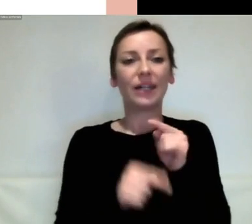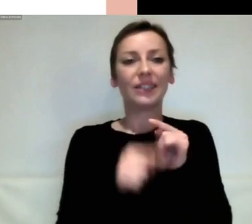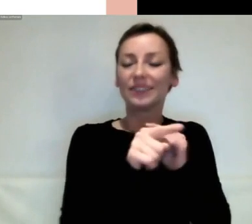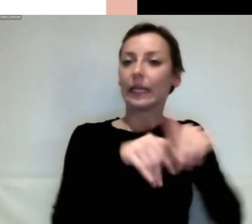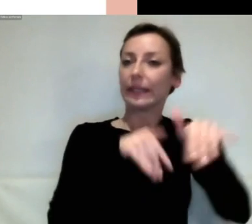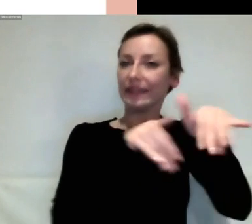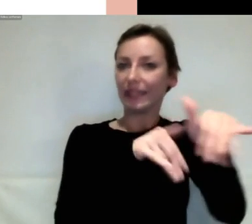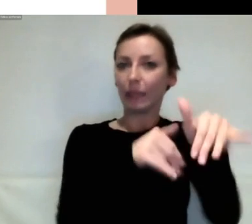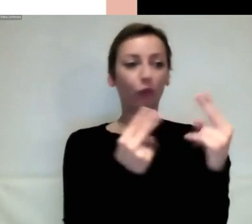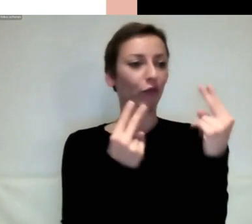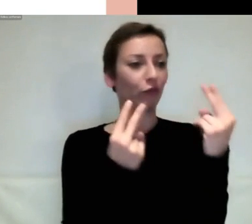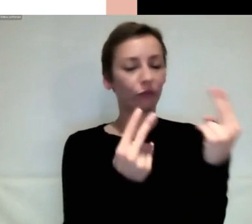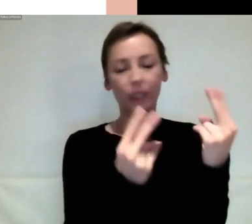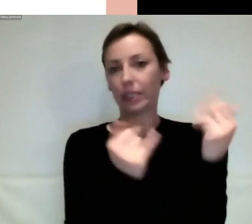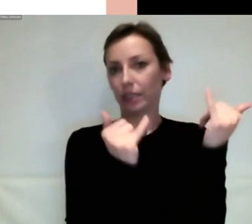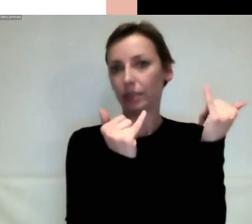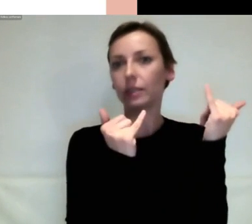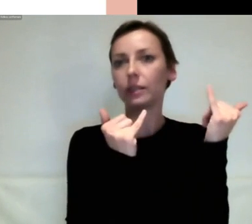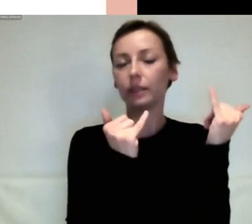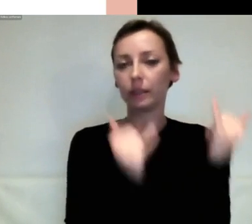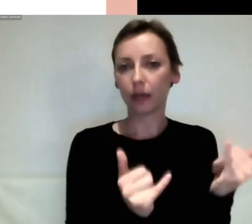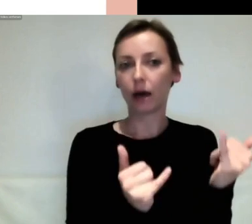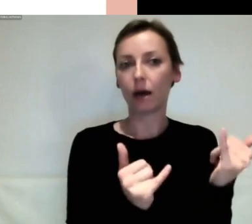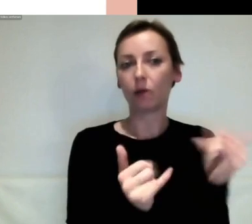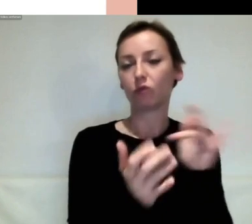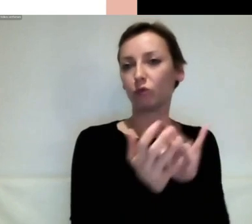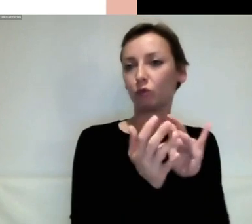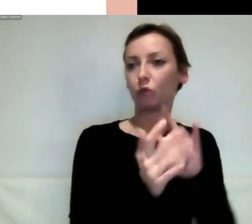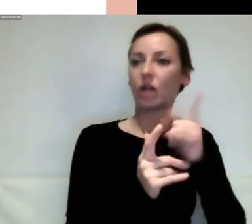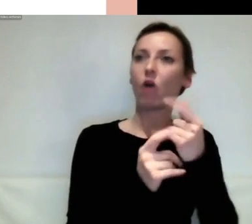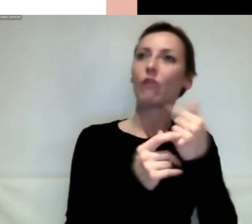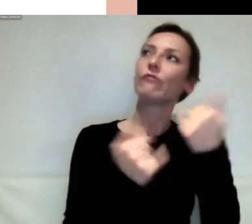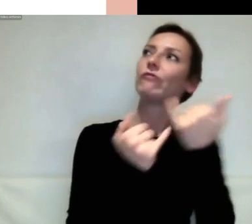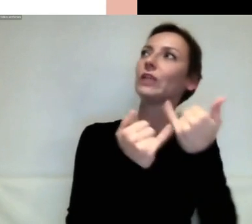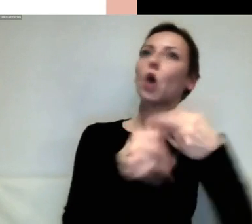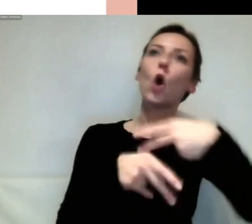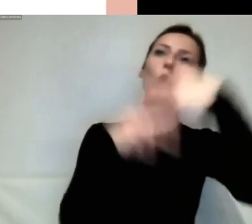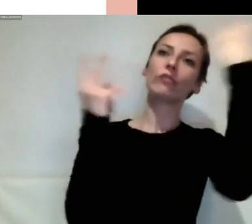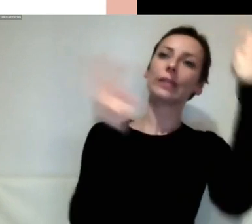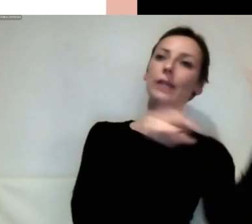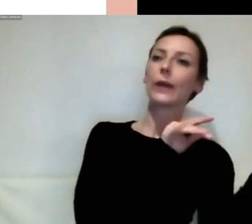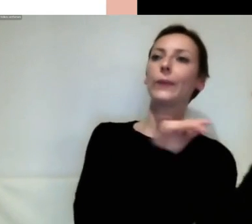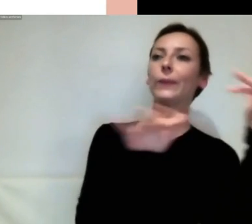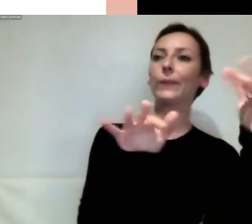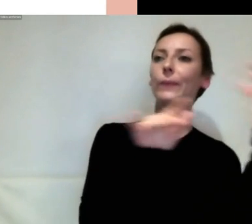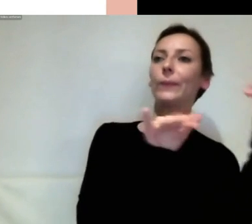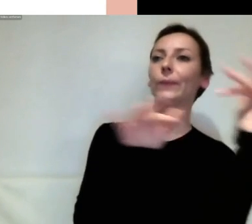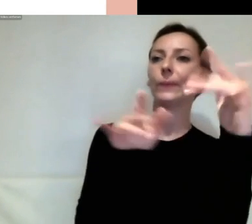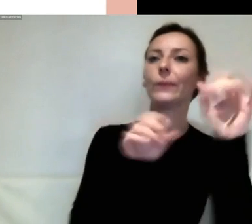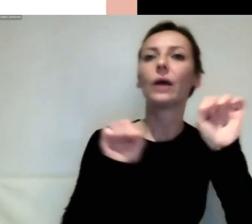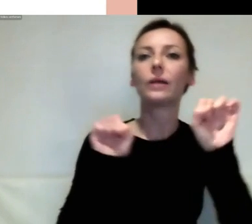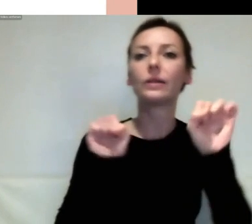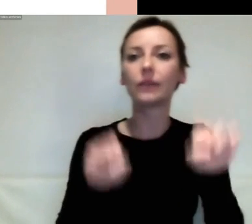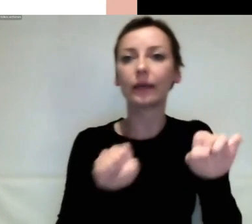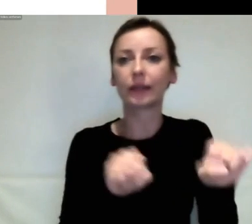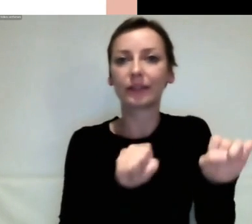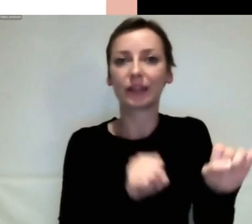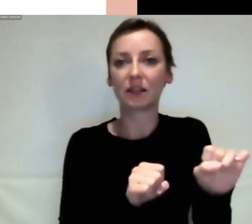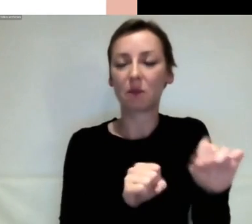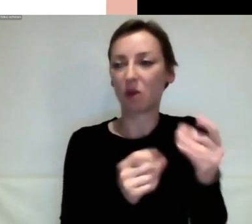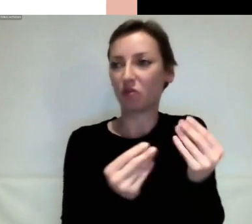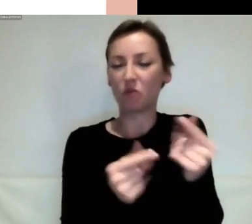ist. Nicht zuletzt, weil er natürlich einen Einfluss auf die öffentliche Meinung und die öffentliche Debatte hat. Aber er scheint ja einfach nicht auszureichen.